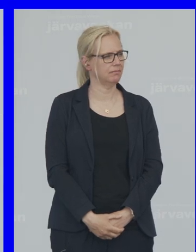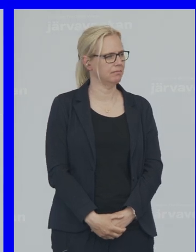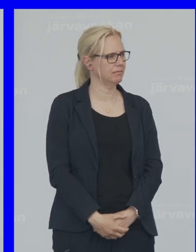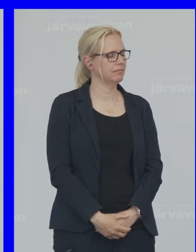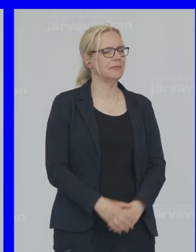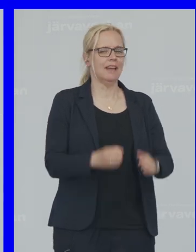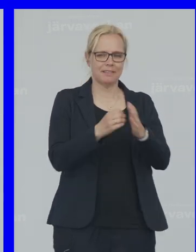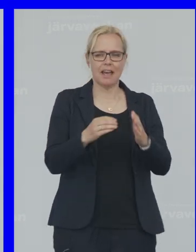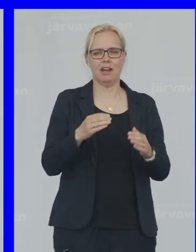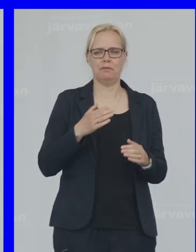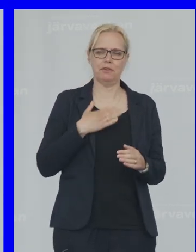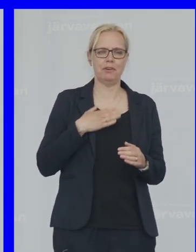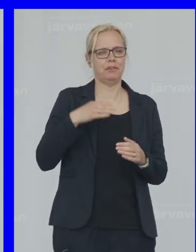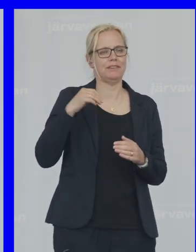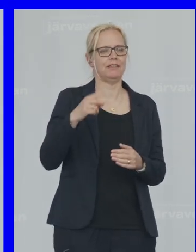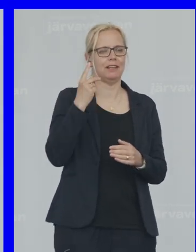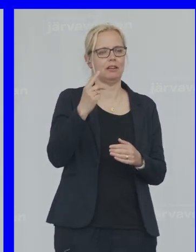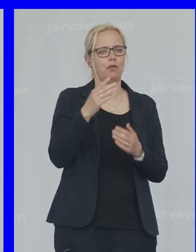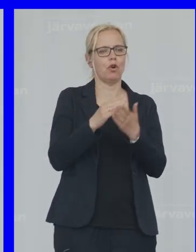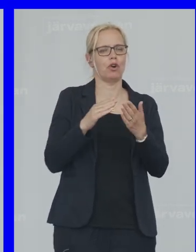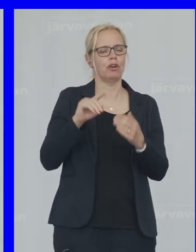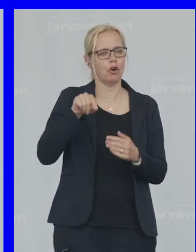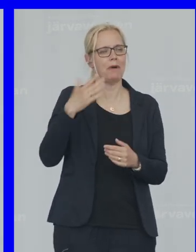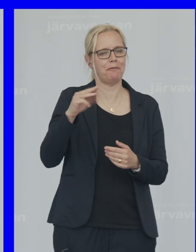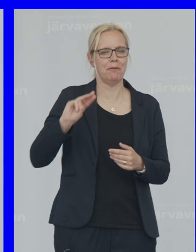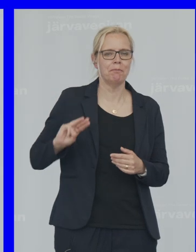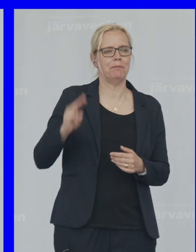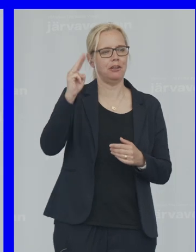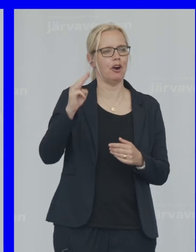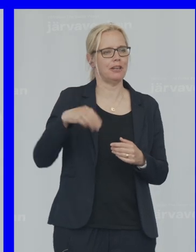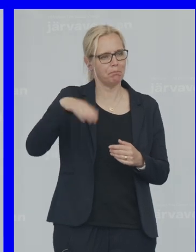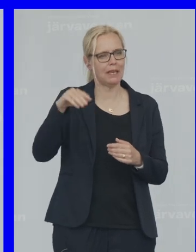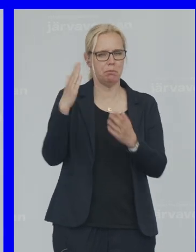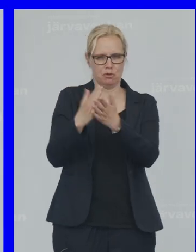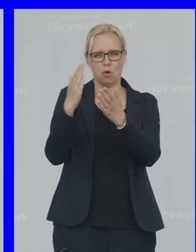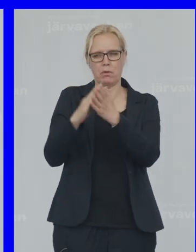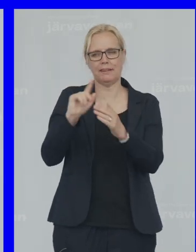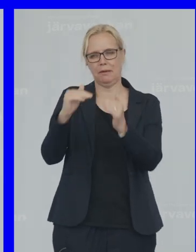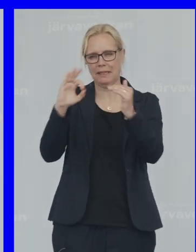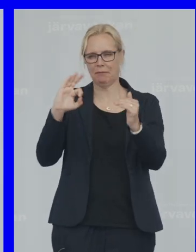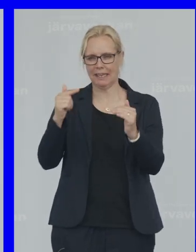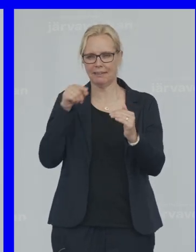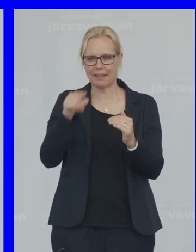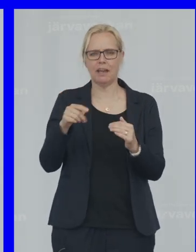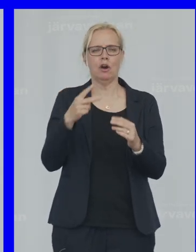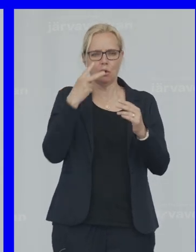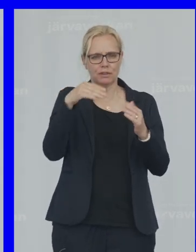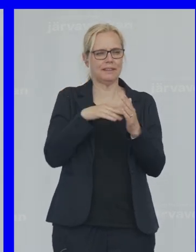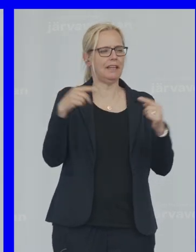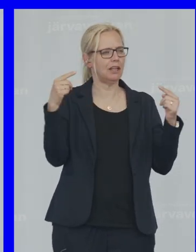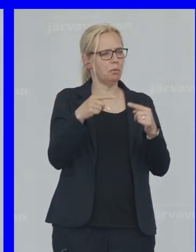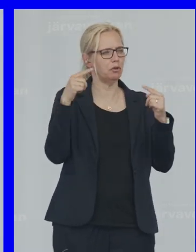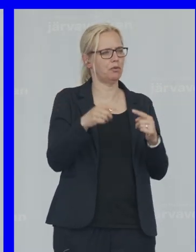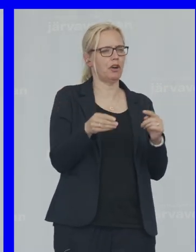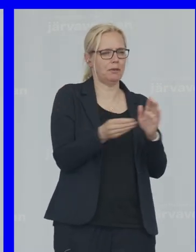Därför vill vi lägga 2,5 miljarder mer På jämlikhetsbidraget I skolan Och samtidigt Inför ett motsvarande Jämlikhetsbidrag Till